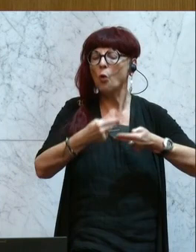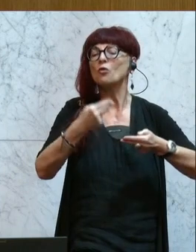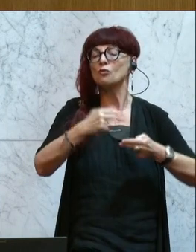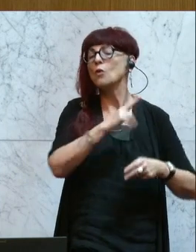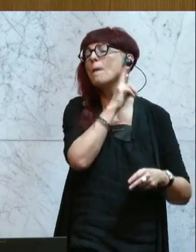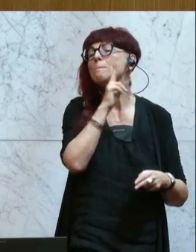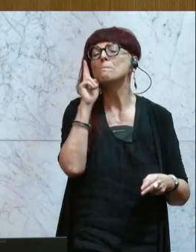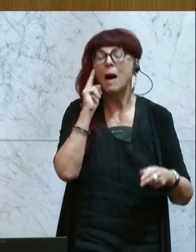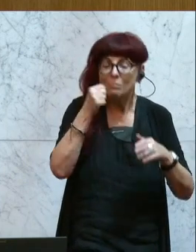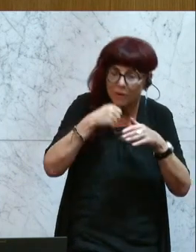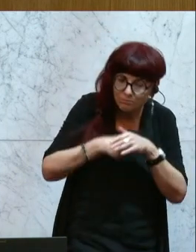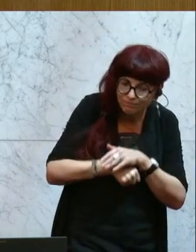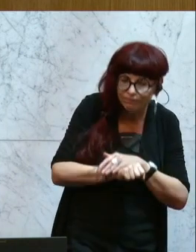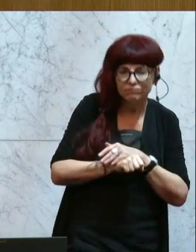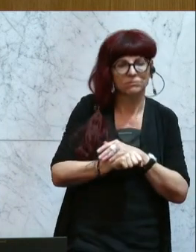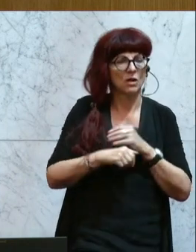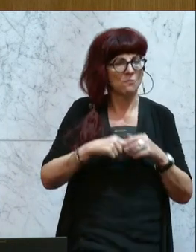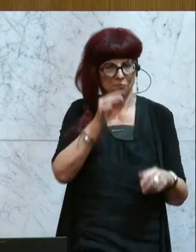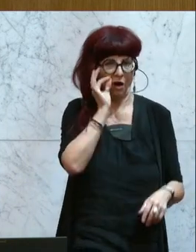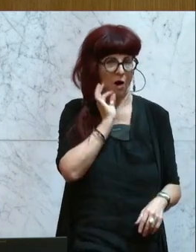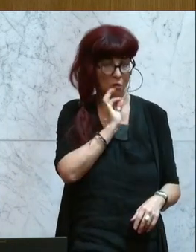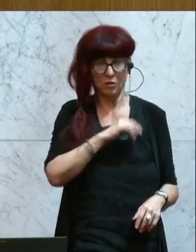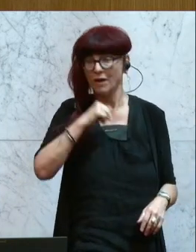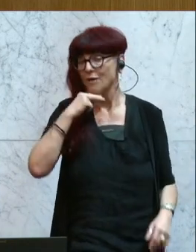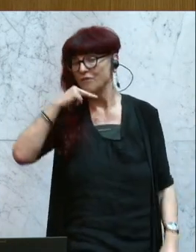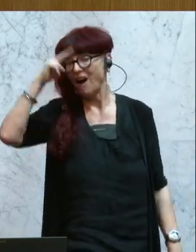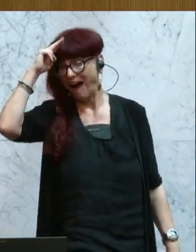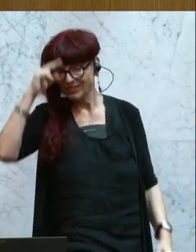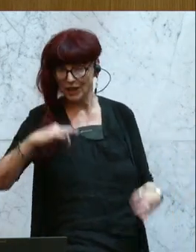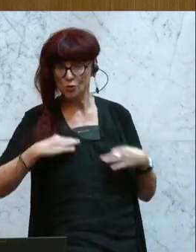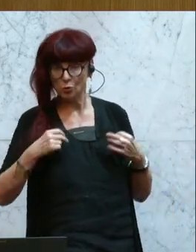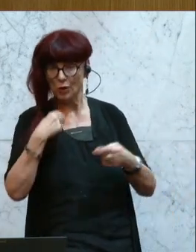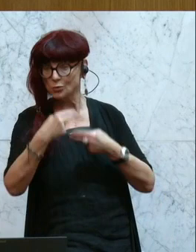Gesundheitsuntersuchung des Vaters. Dafür wurde er nie eingeführt.